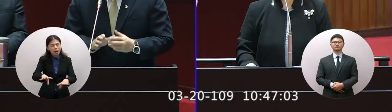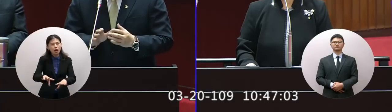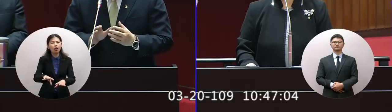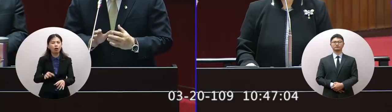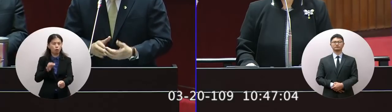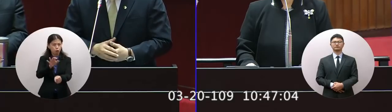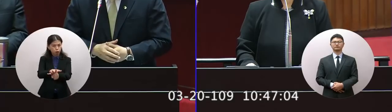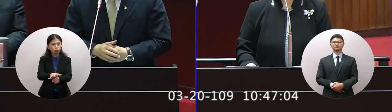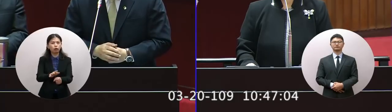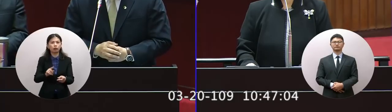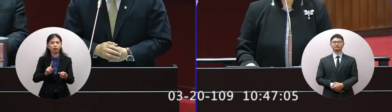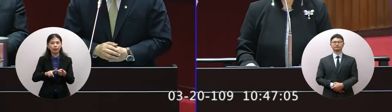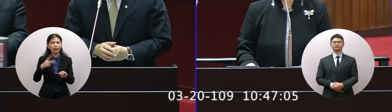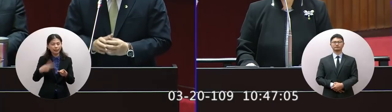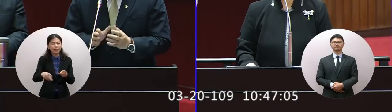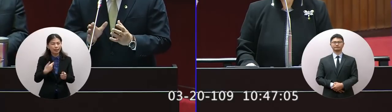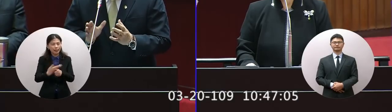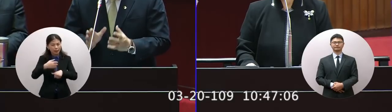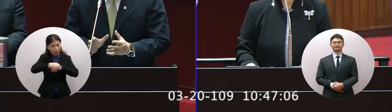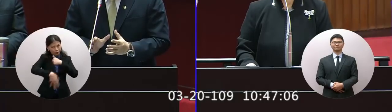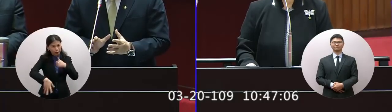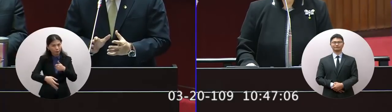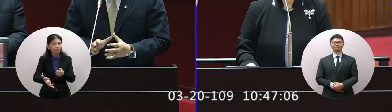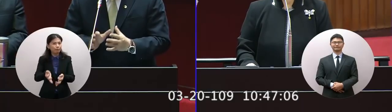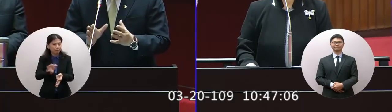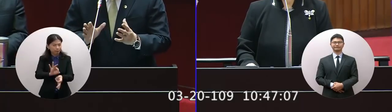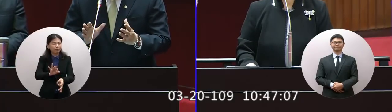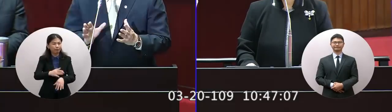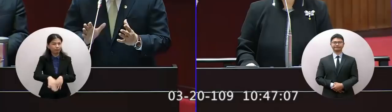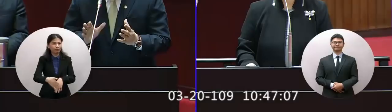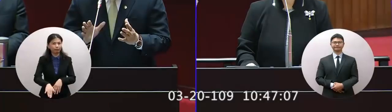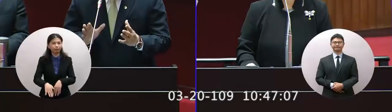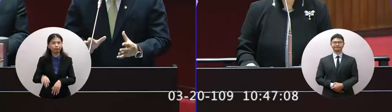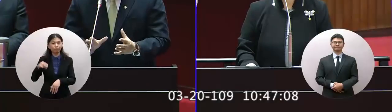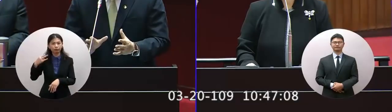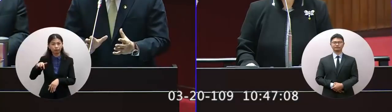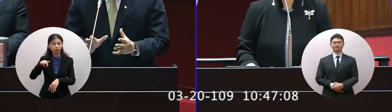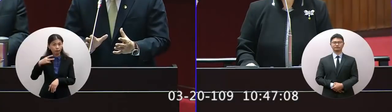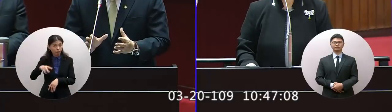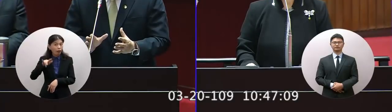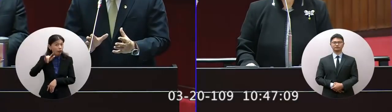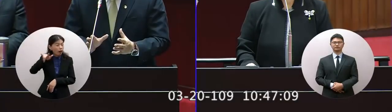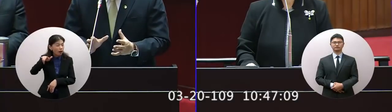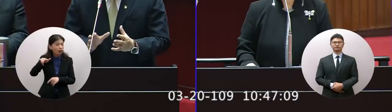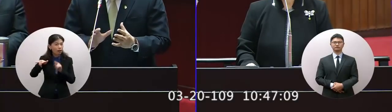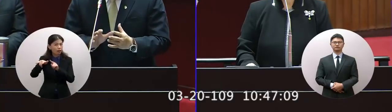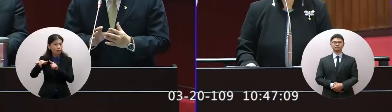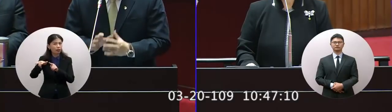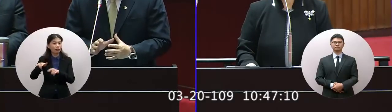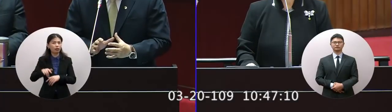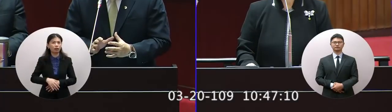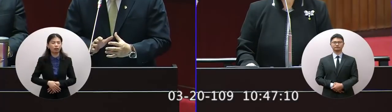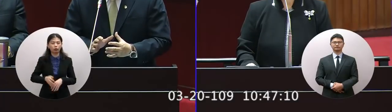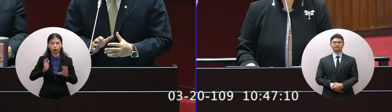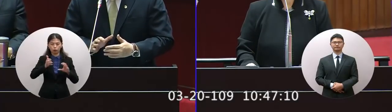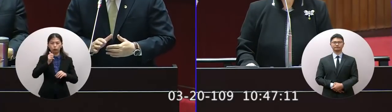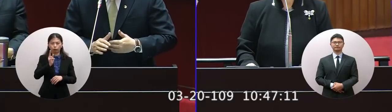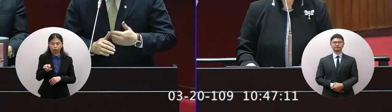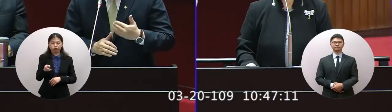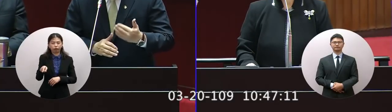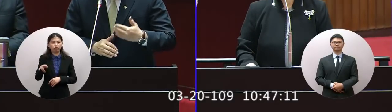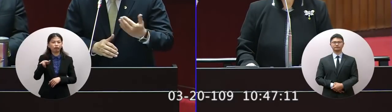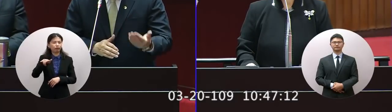碼能夠讓員工有感那另外就是航空業航空業是比較大型的企業那總統也有指示